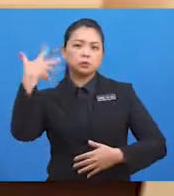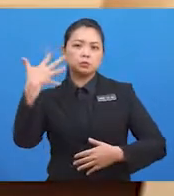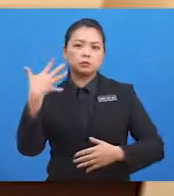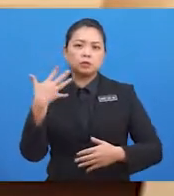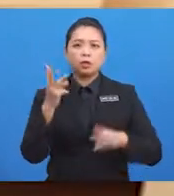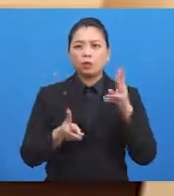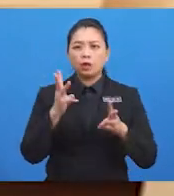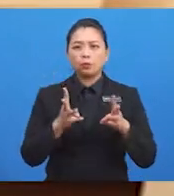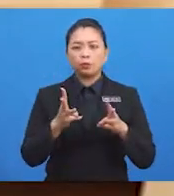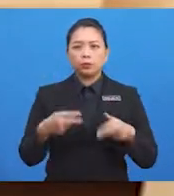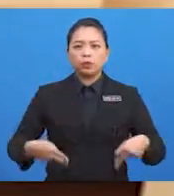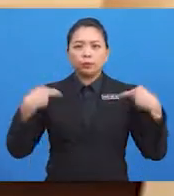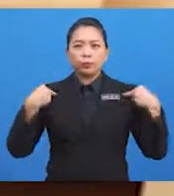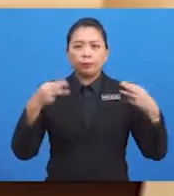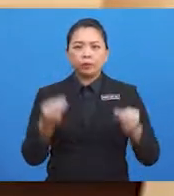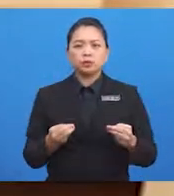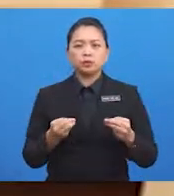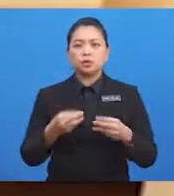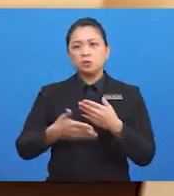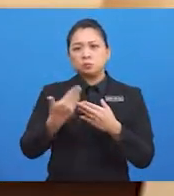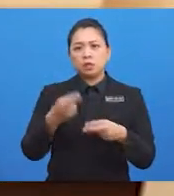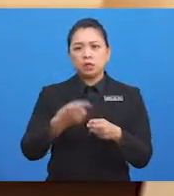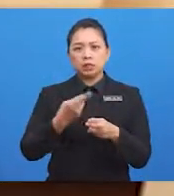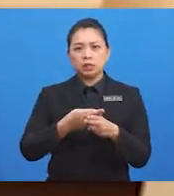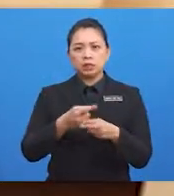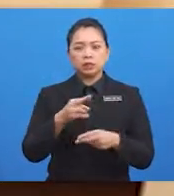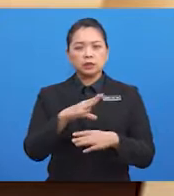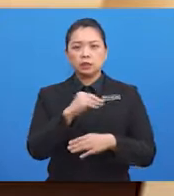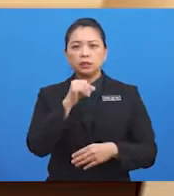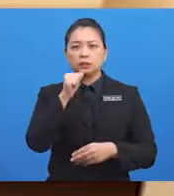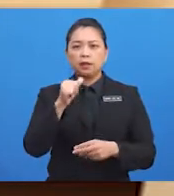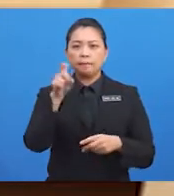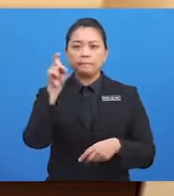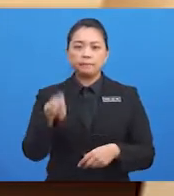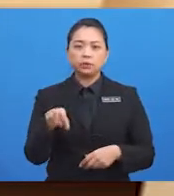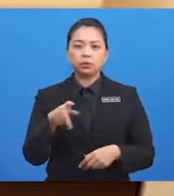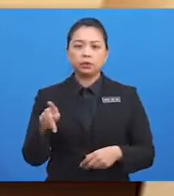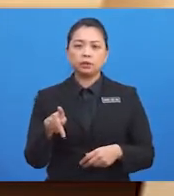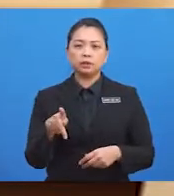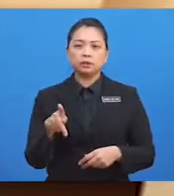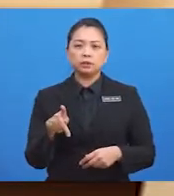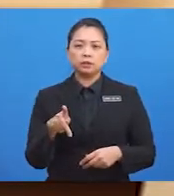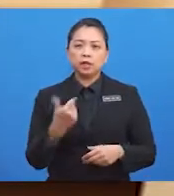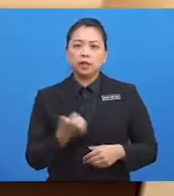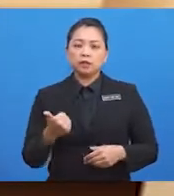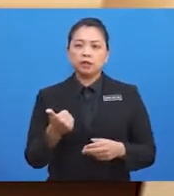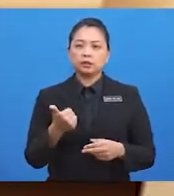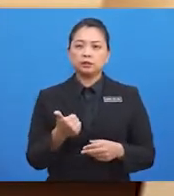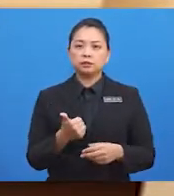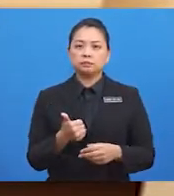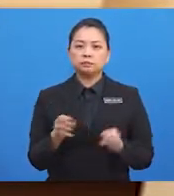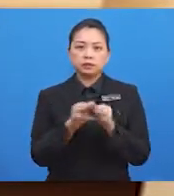ringkas dan tidak memerlukan peralatan yang rumit seperti kita, tetapi peralatan